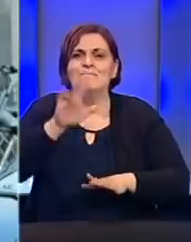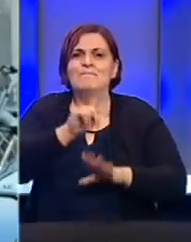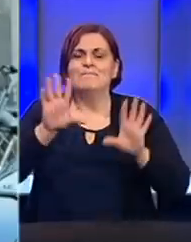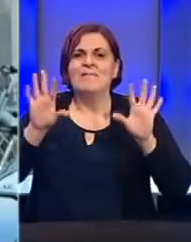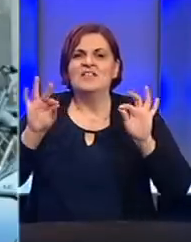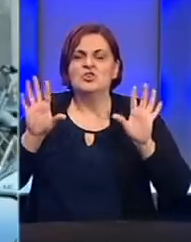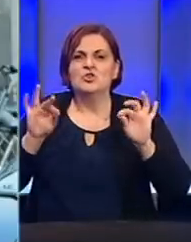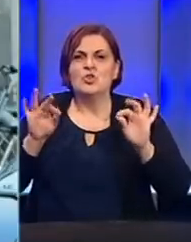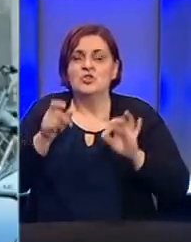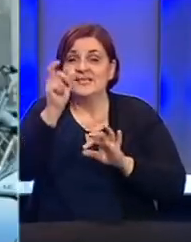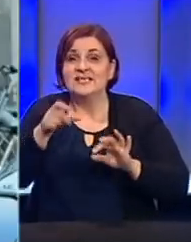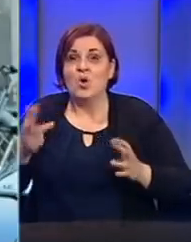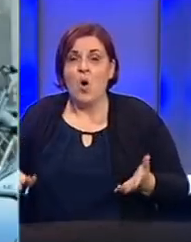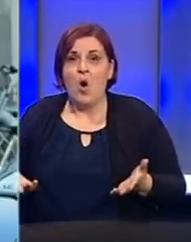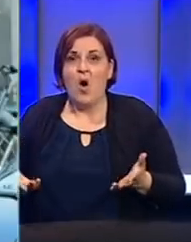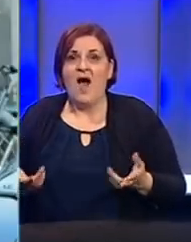deset osoba